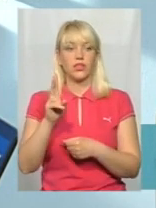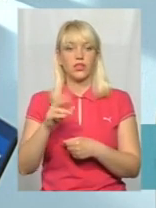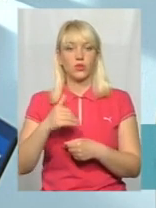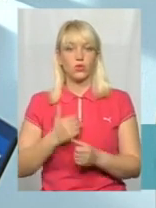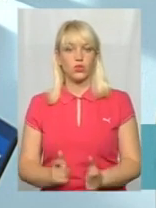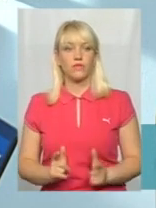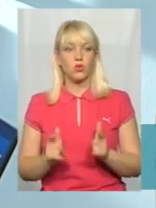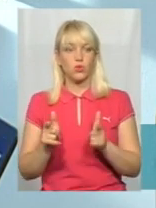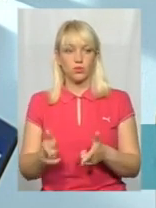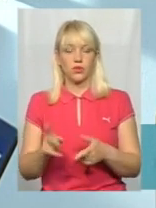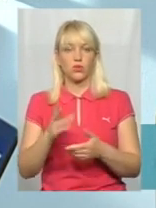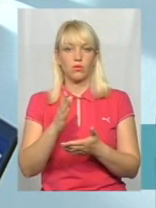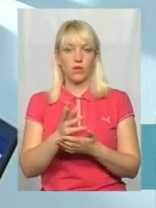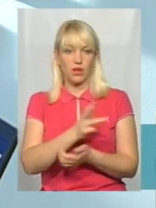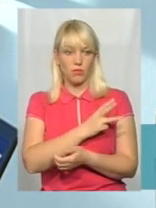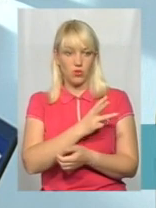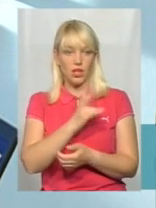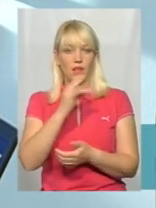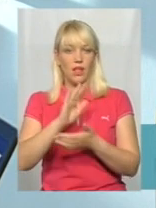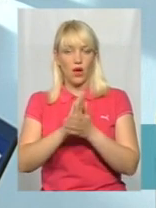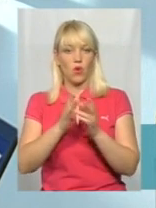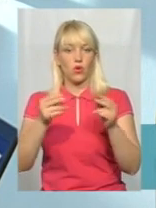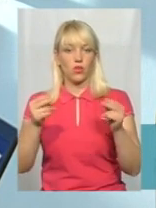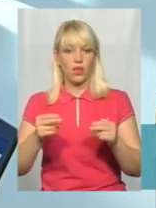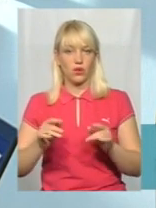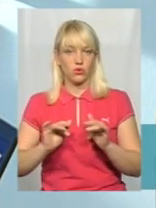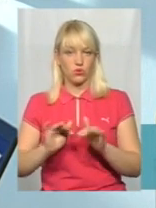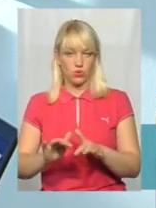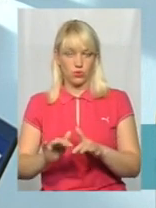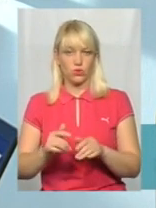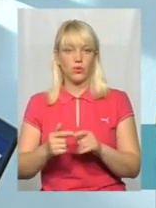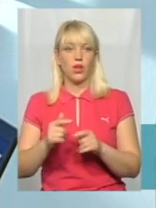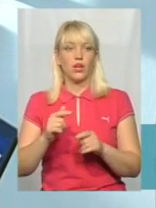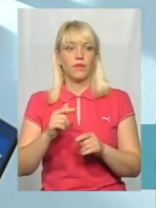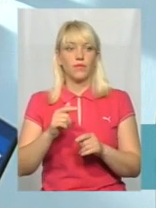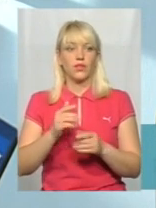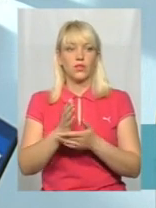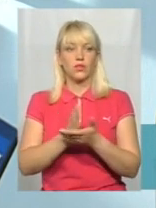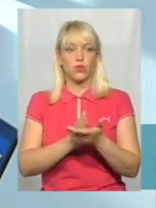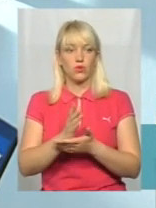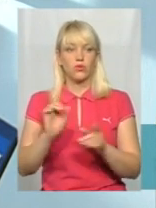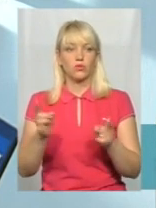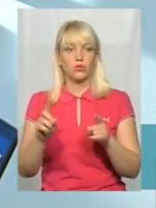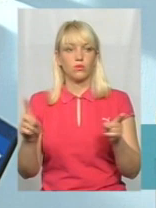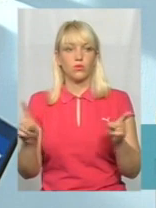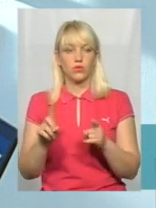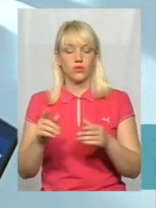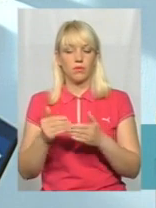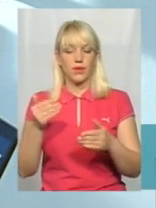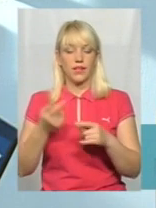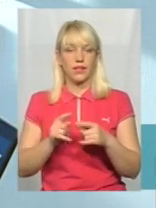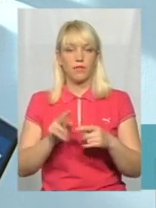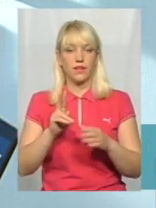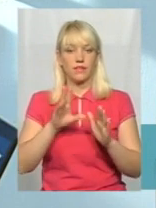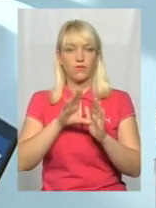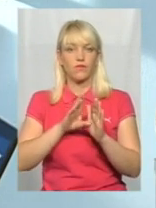вступити і має бажання пройти на контрактну службу. Це здоров'я, тому що перед тим, як вступити